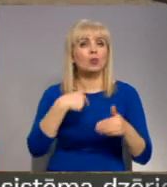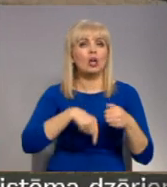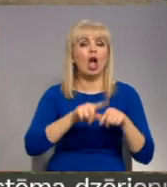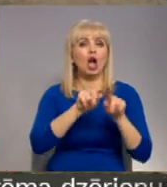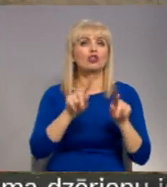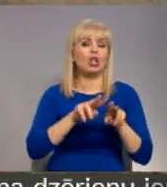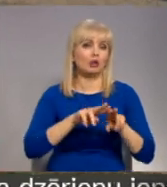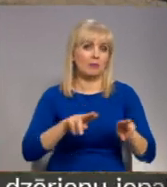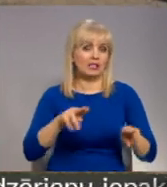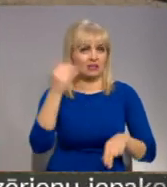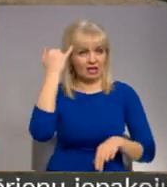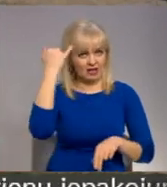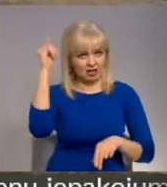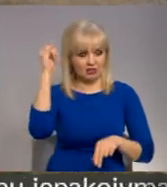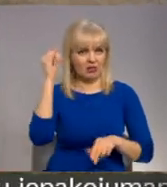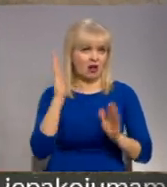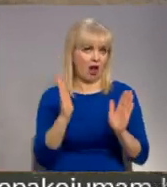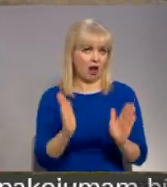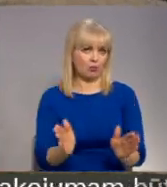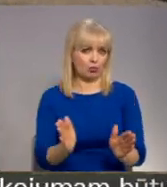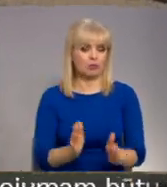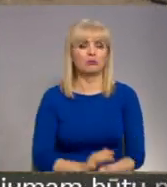Oskars Brasliņš, Mvats Mosu Kauskis, Vidzemes televīzija.